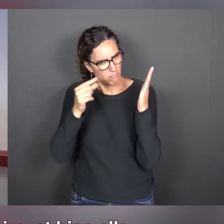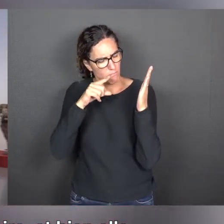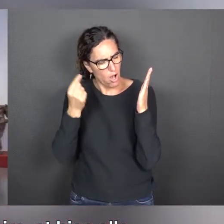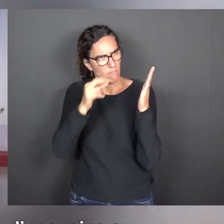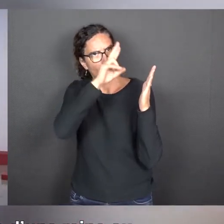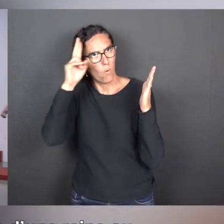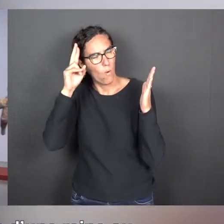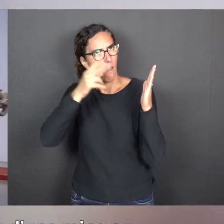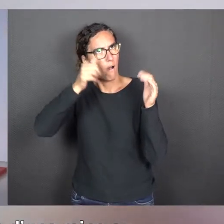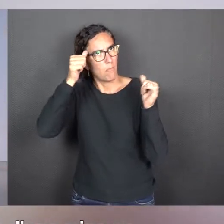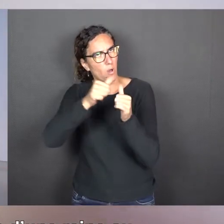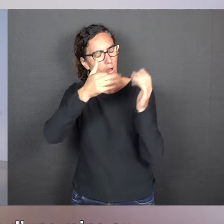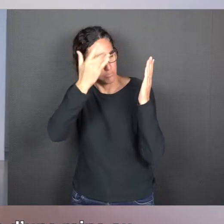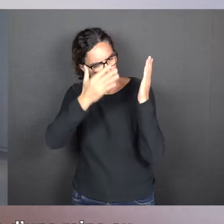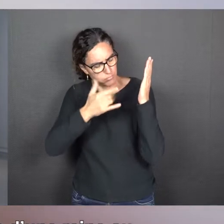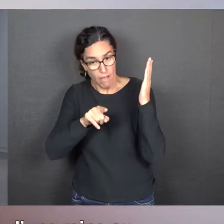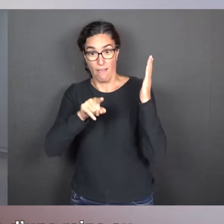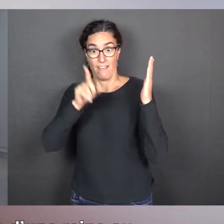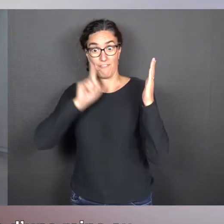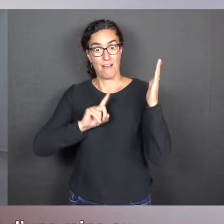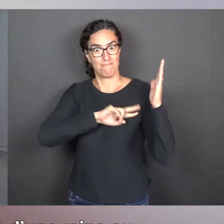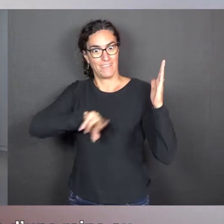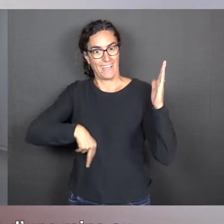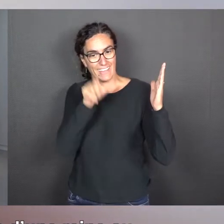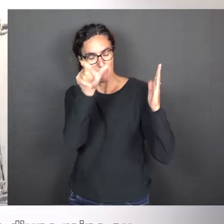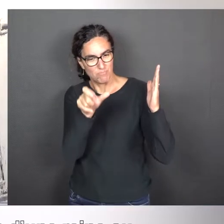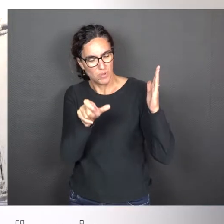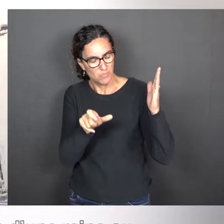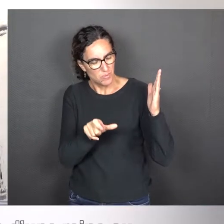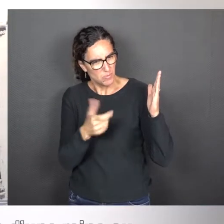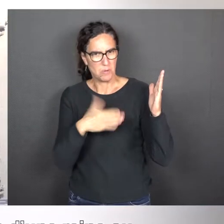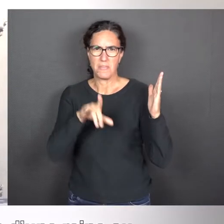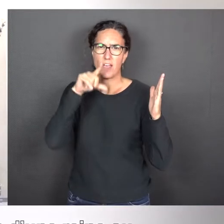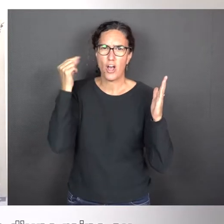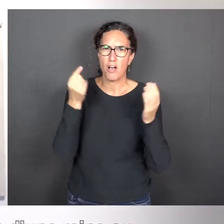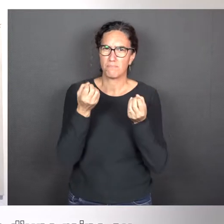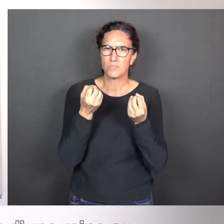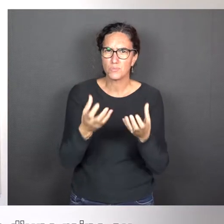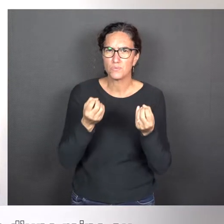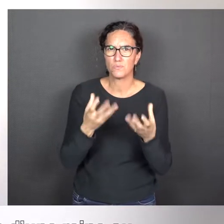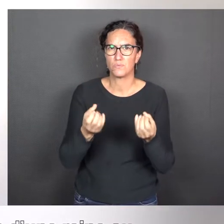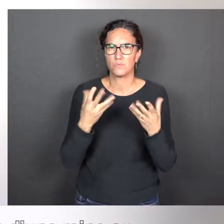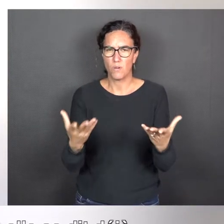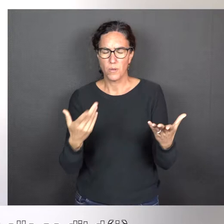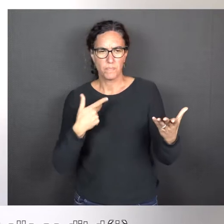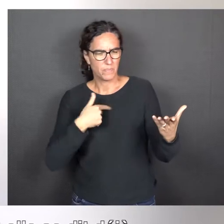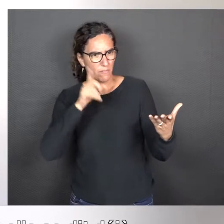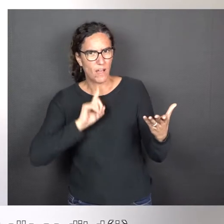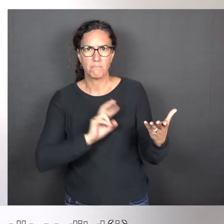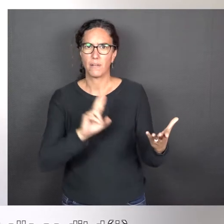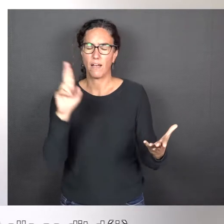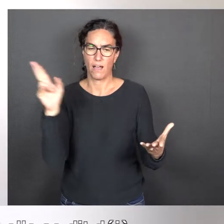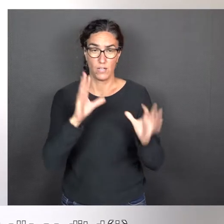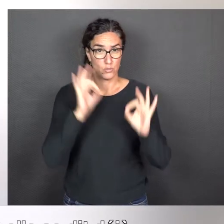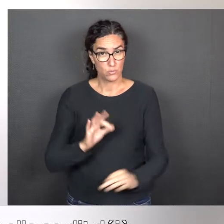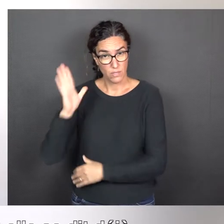d'hommes. Parfois apparaissait le nom d'une reine ou de la grande Catherine de Russie, mais très peu de femmes. Et